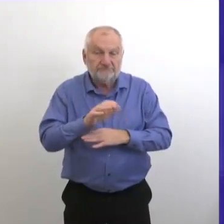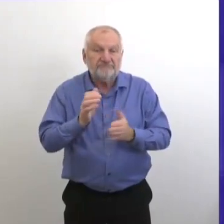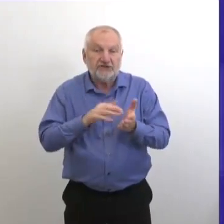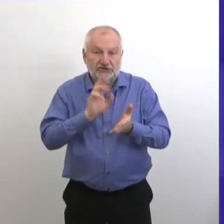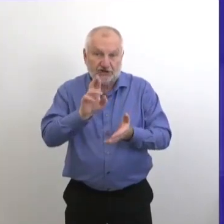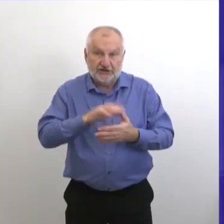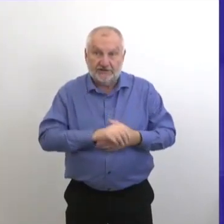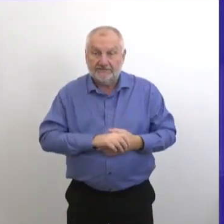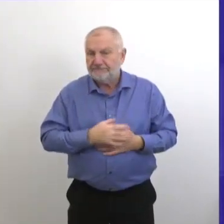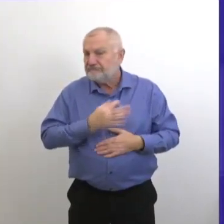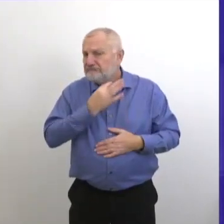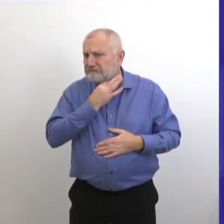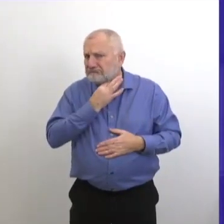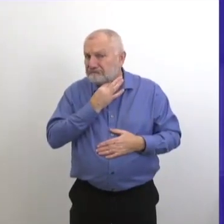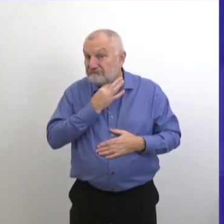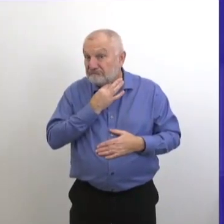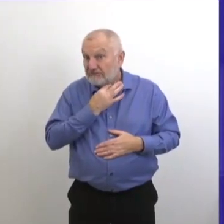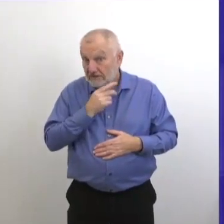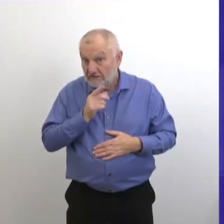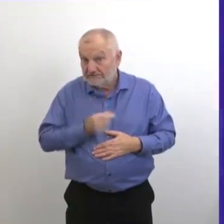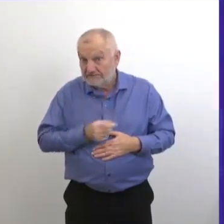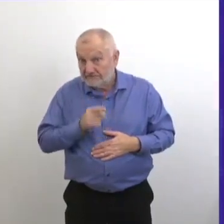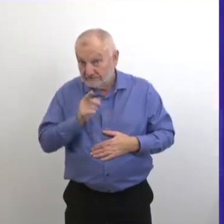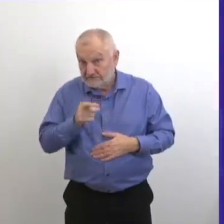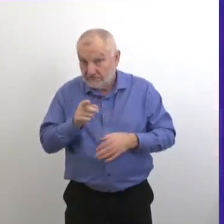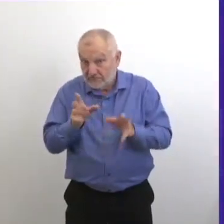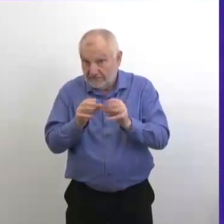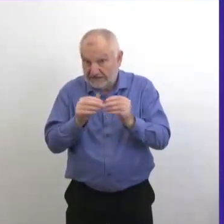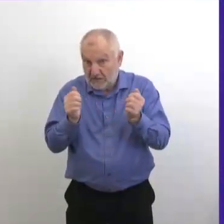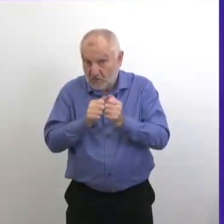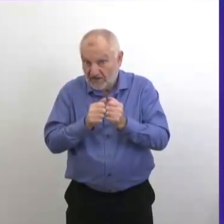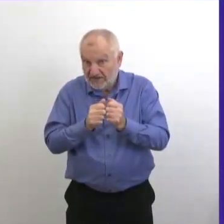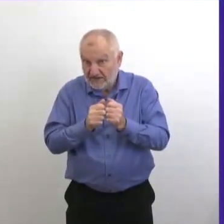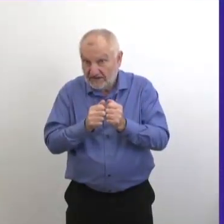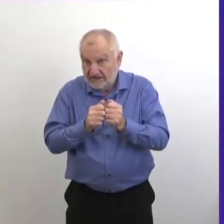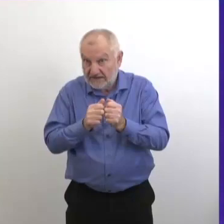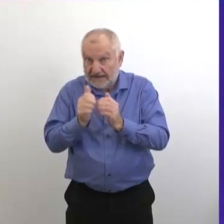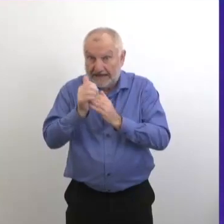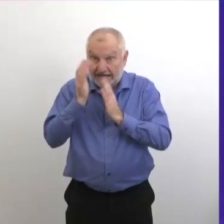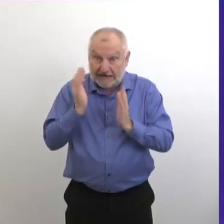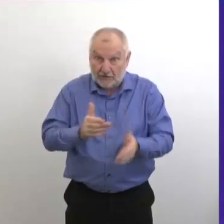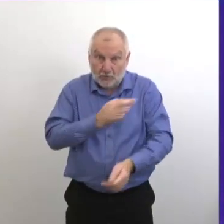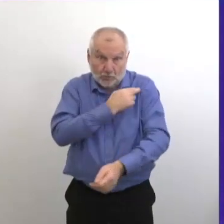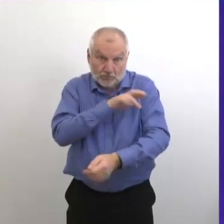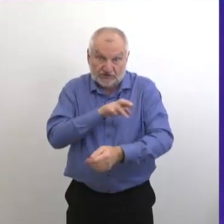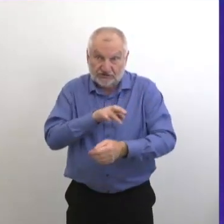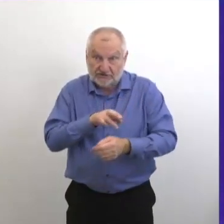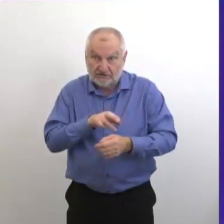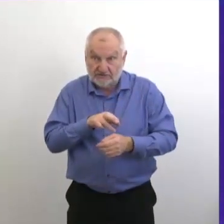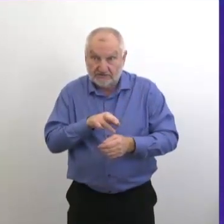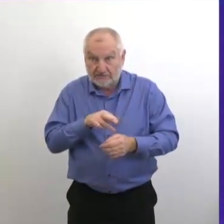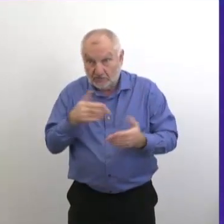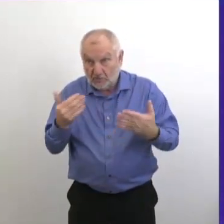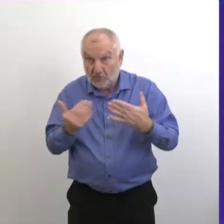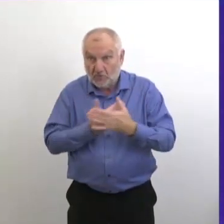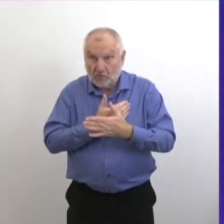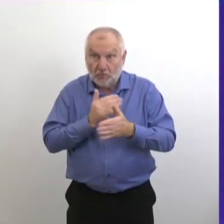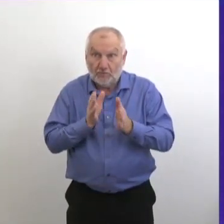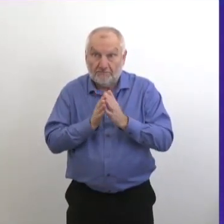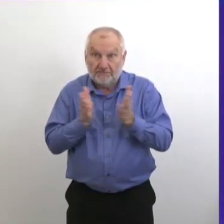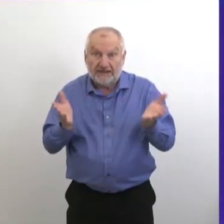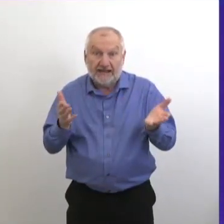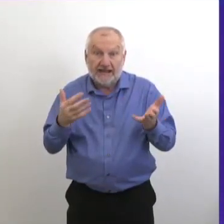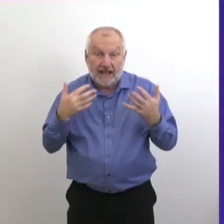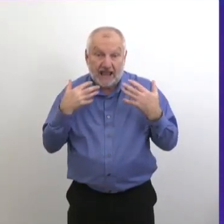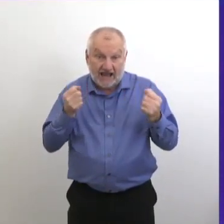rencontrer les chefs religieux au sujet des ordres de santé publique? J'aimerais avoir cette opportunité de discuter